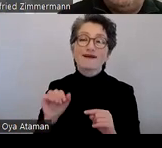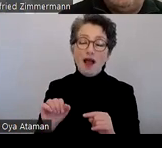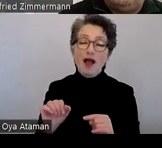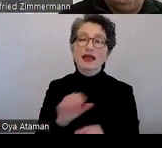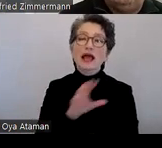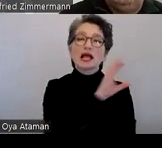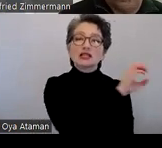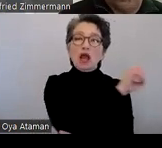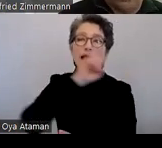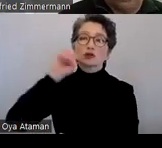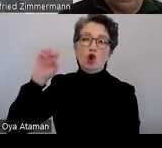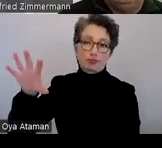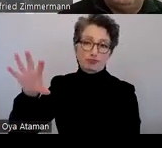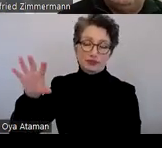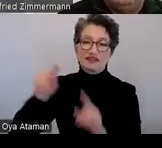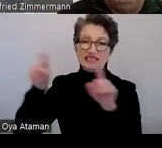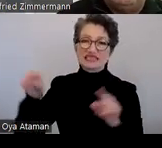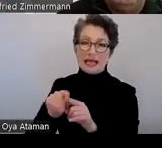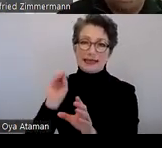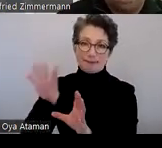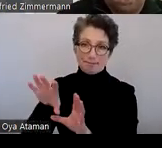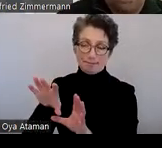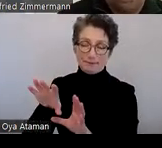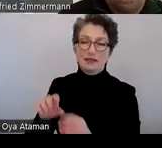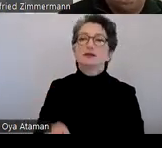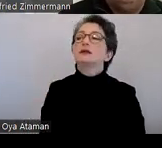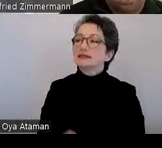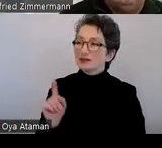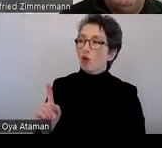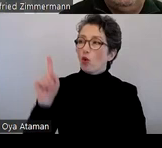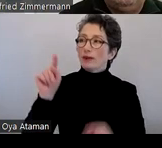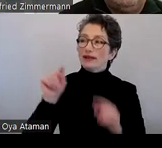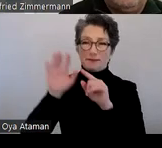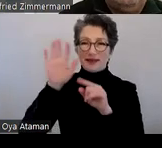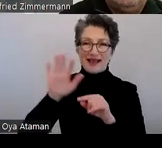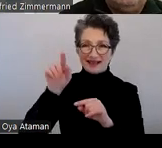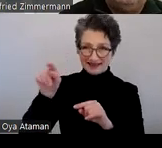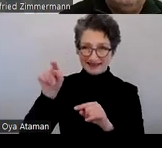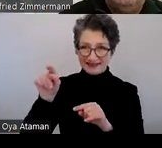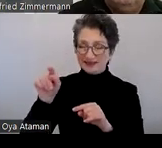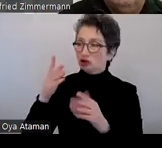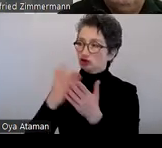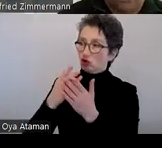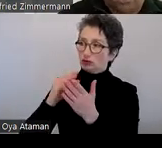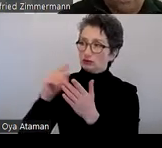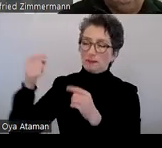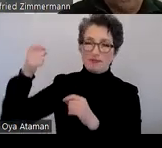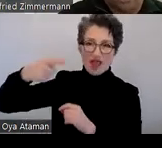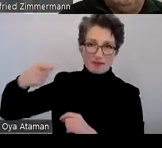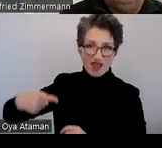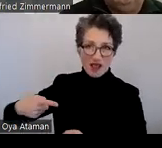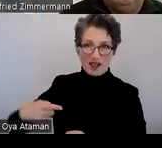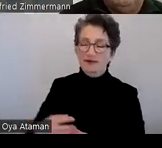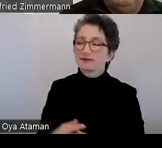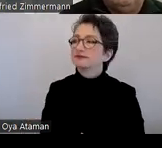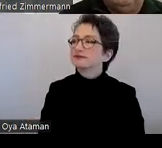Fenster zieht. Und das ist dieser Bereich oben, der hier beschrieben ist, wo man